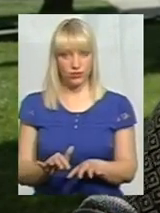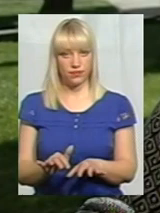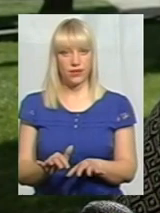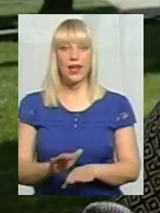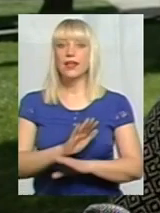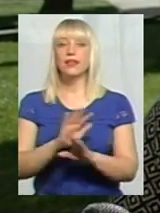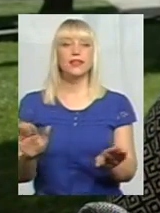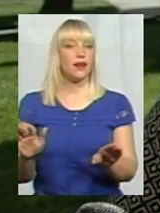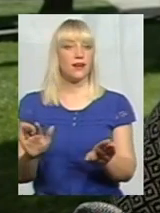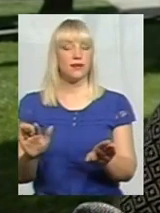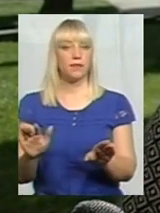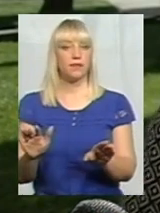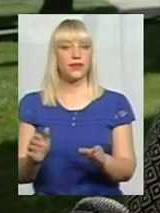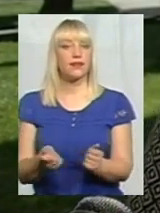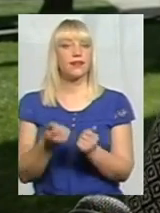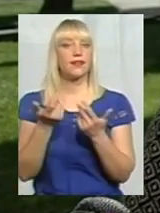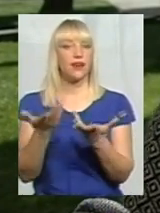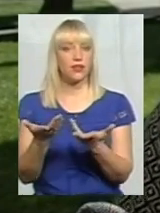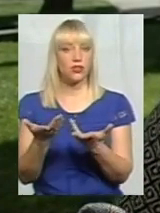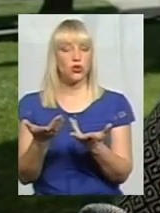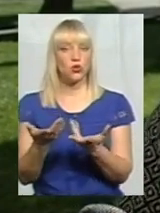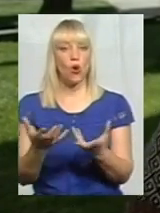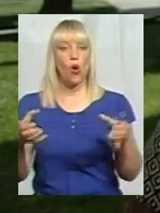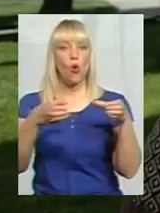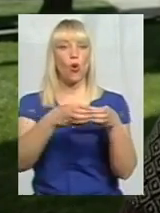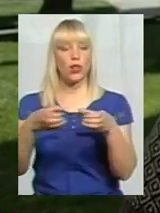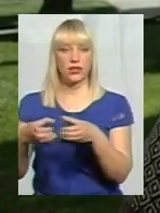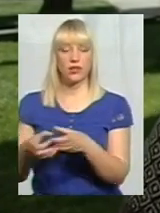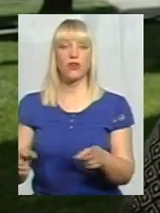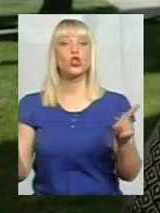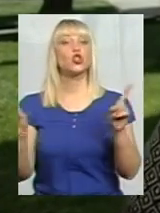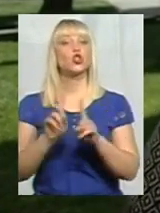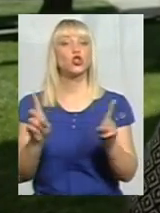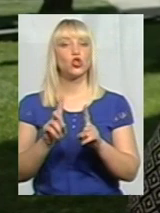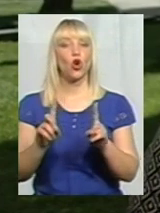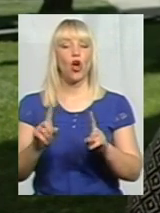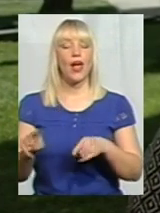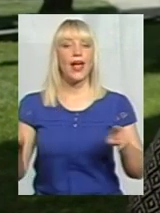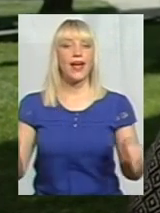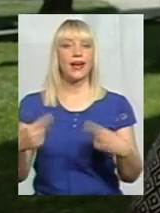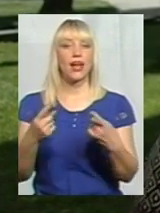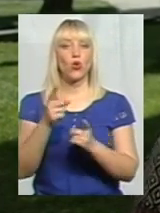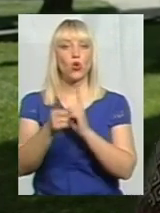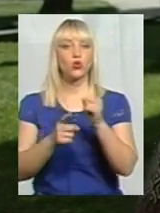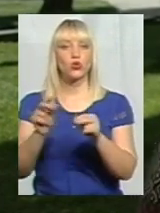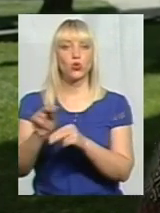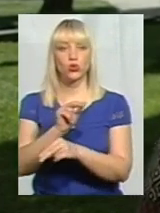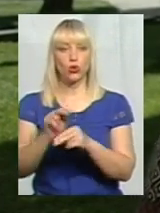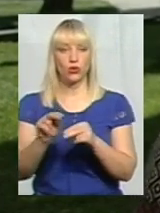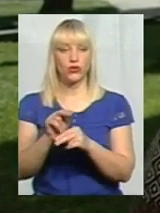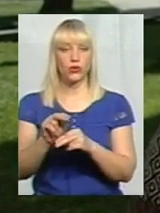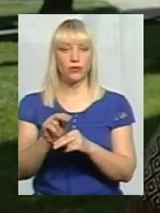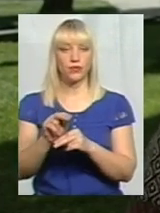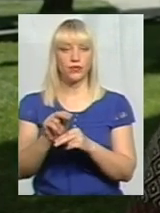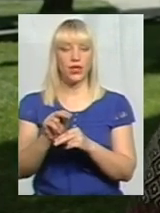не кількістю колективів. Що реконструйовано із строїв,